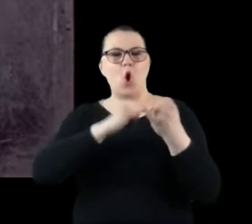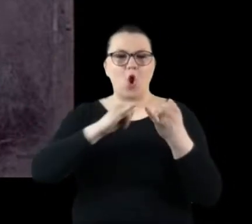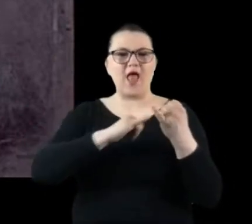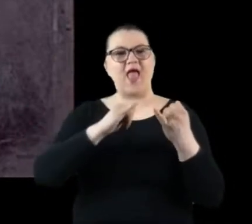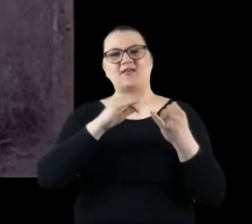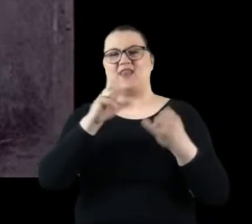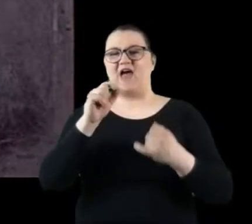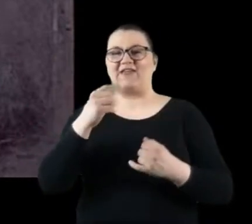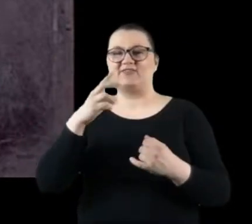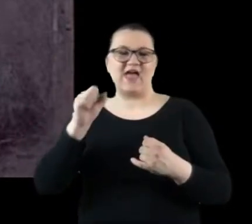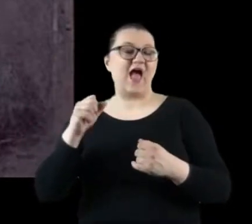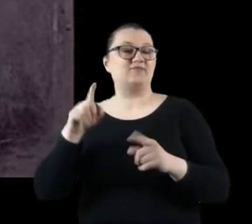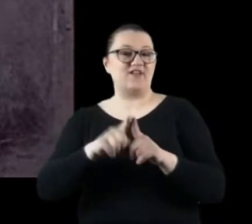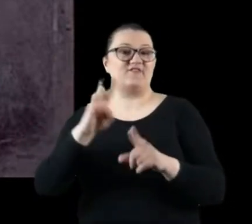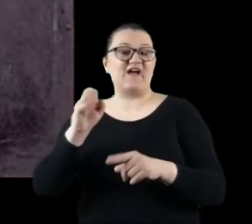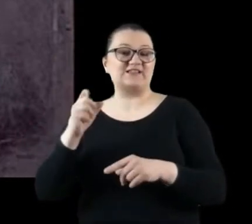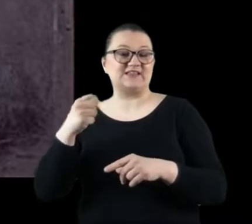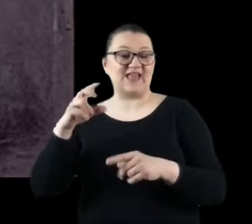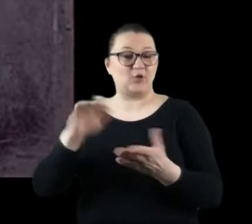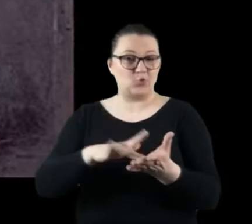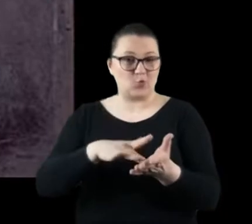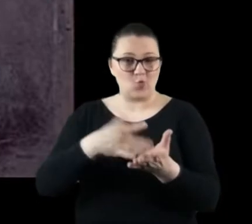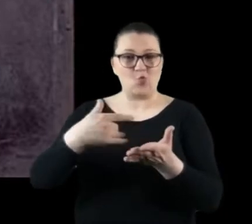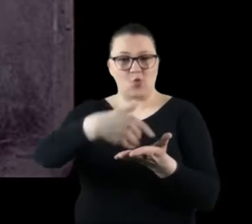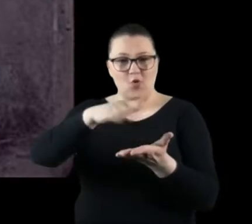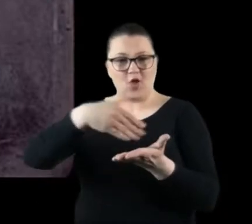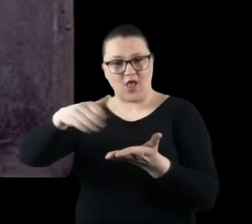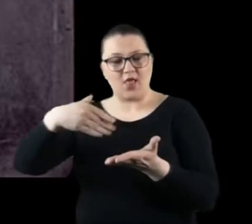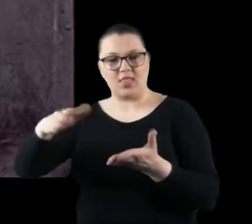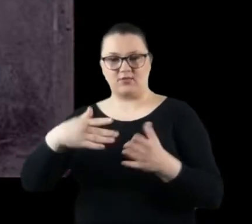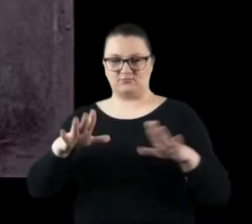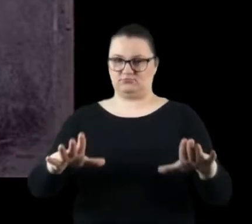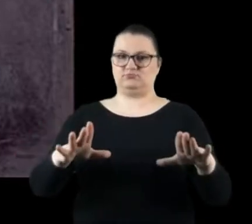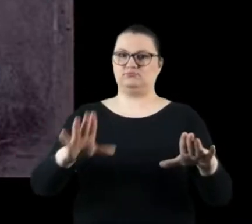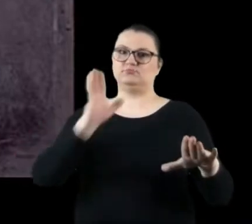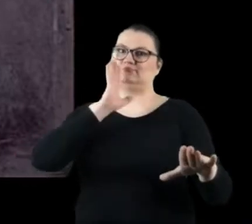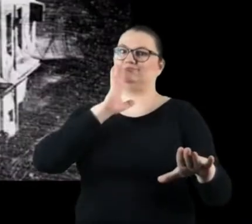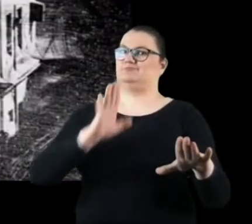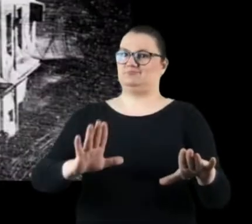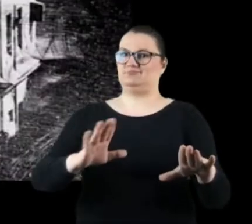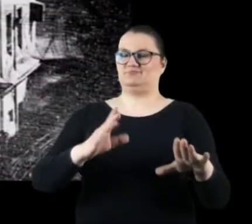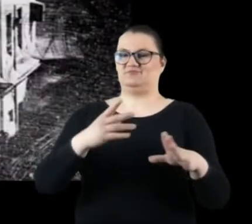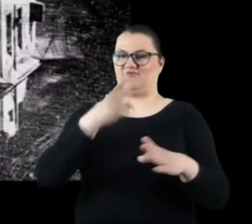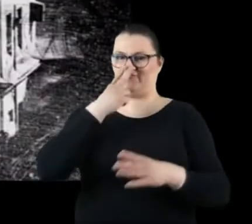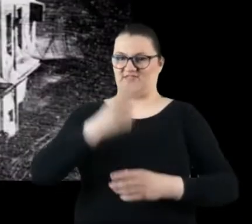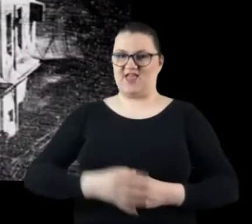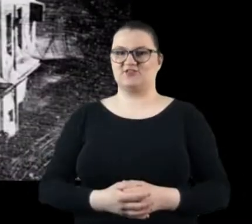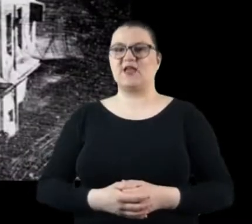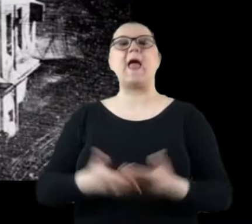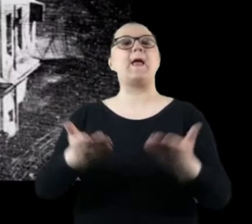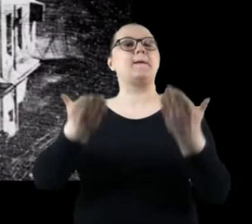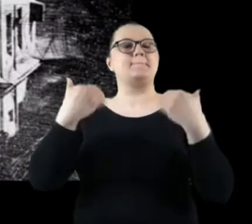W taki sposób został ten obraz utrwalony. Tutaj natomiast mamy